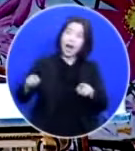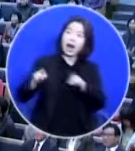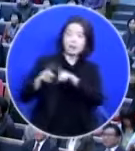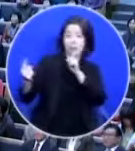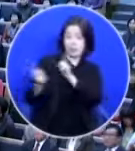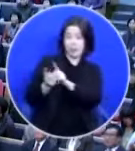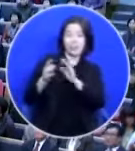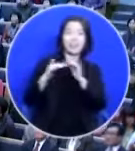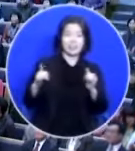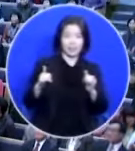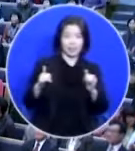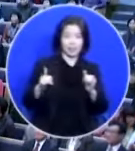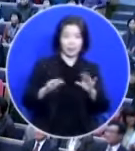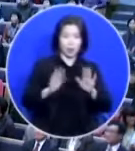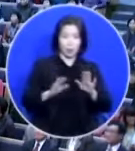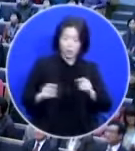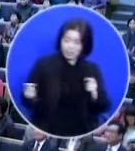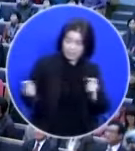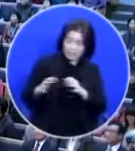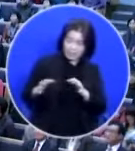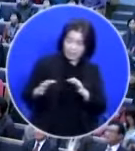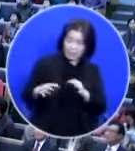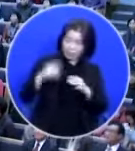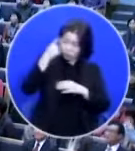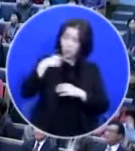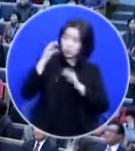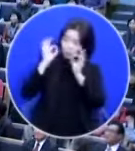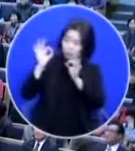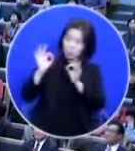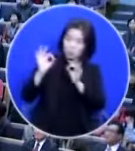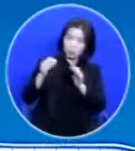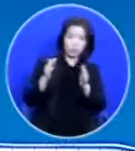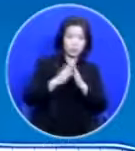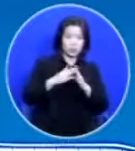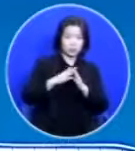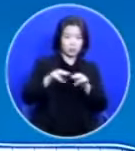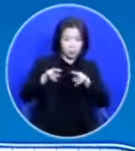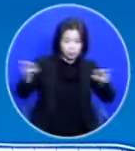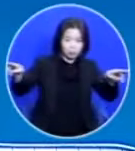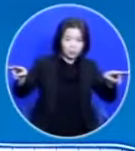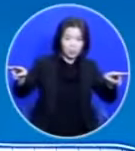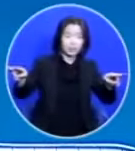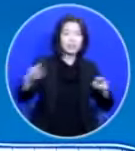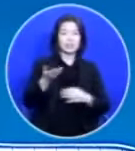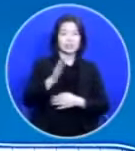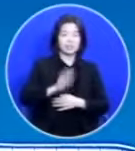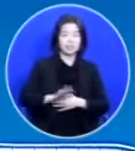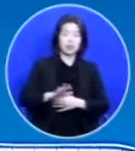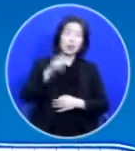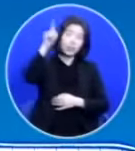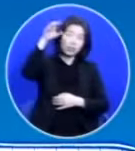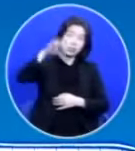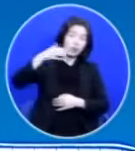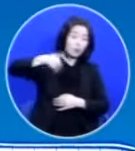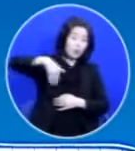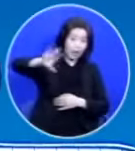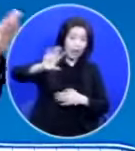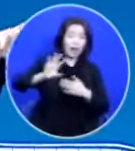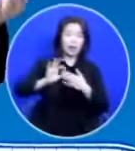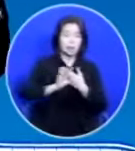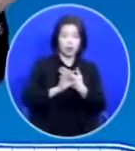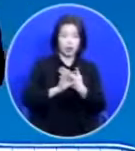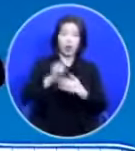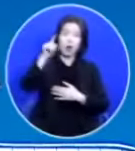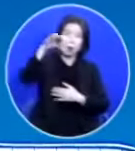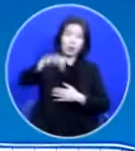오늘은 잠깐 이렇게 얼굴 보고 집으로 각각 돌아가시지만 천국에 갈 때는 거기서